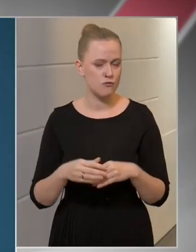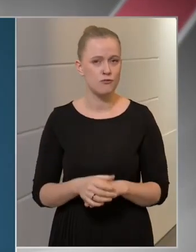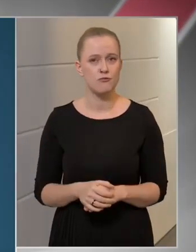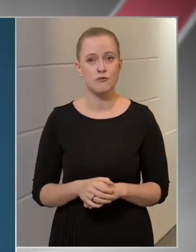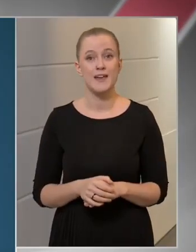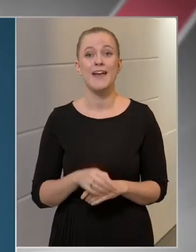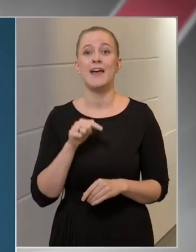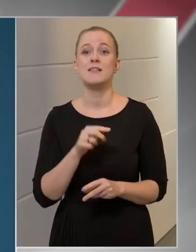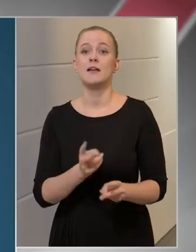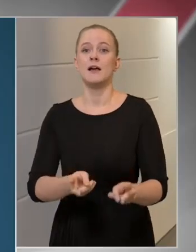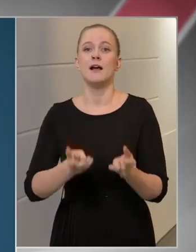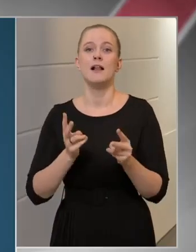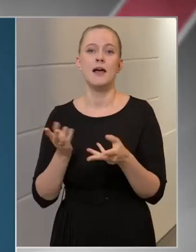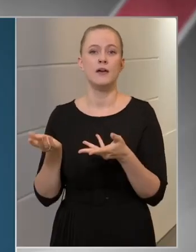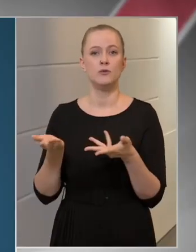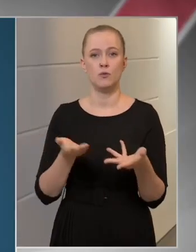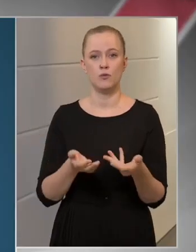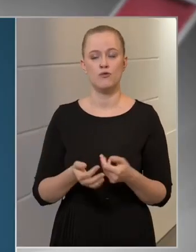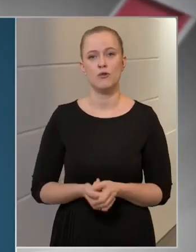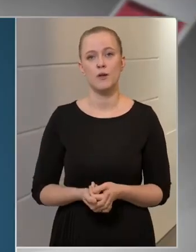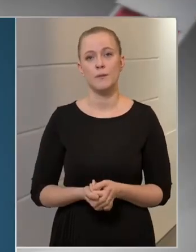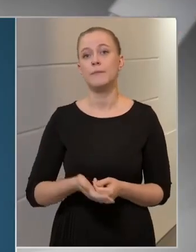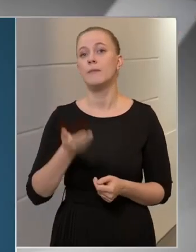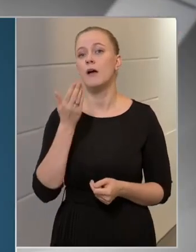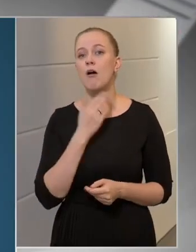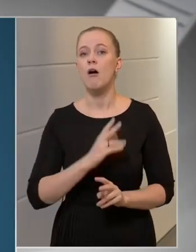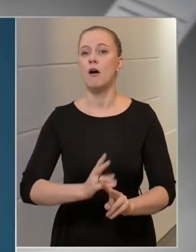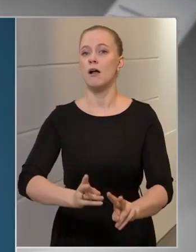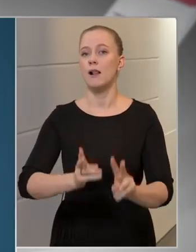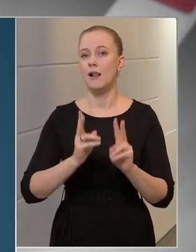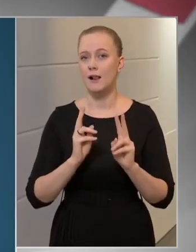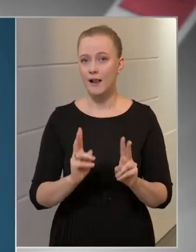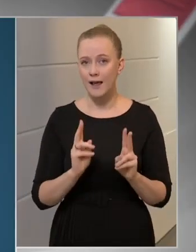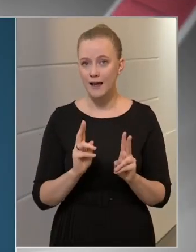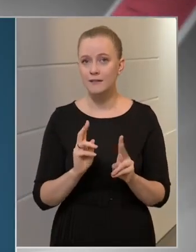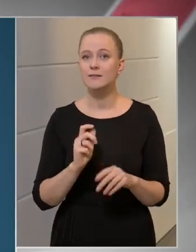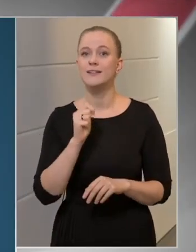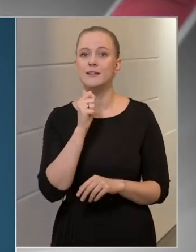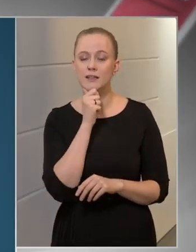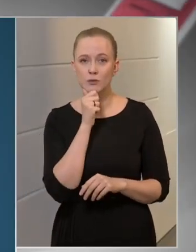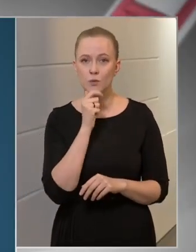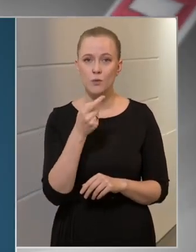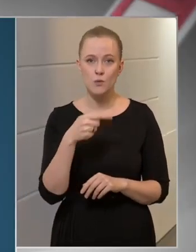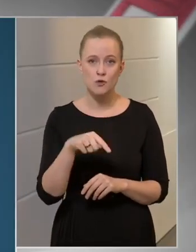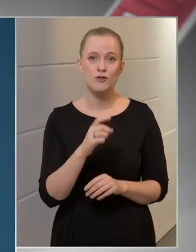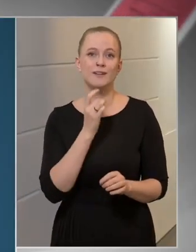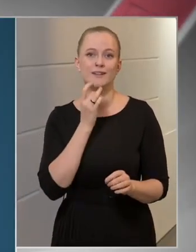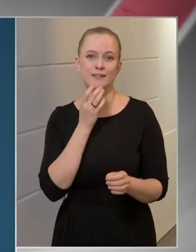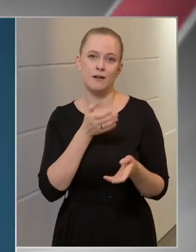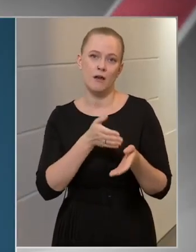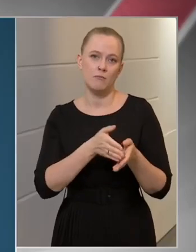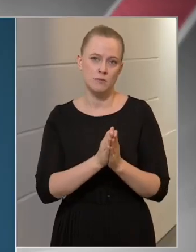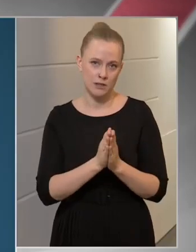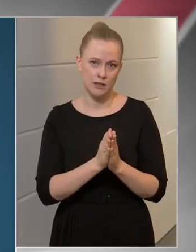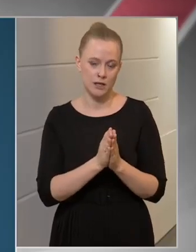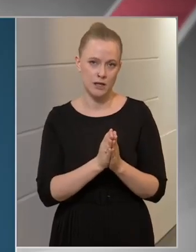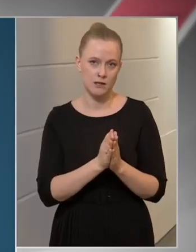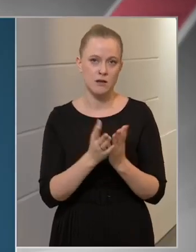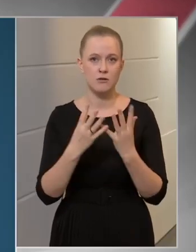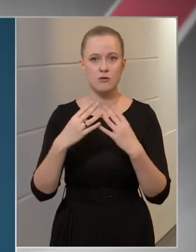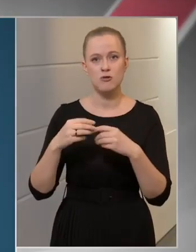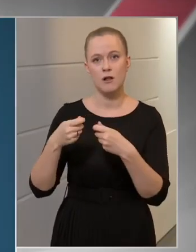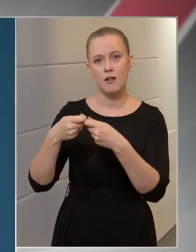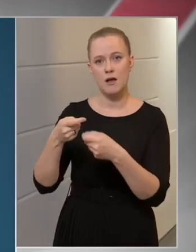lehetőség, hogyha lehetséges, akkor az idősek inkább kérjék meg a